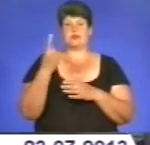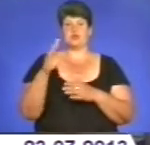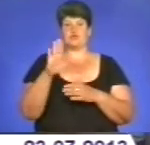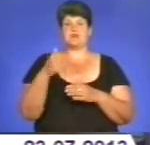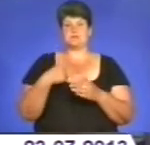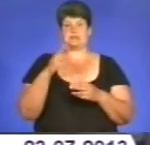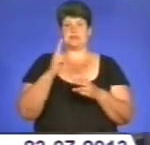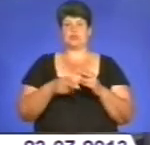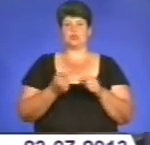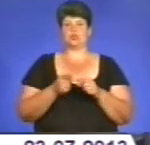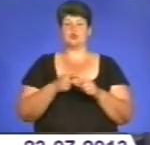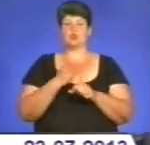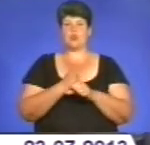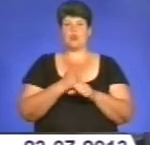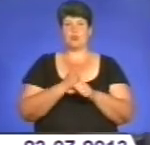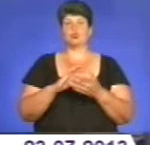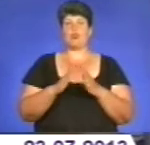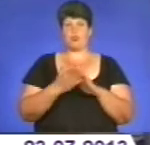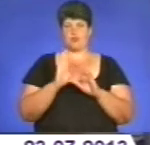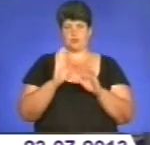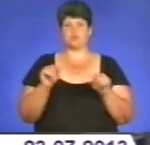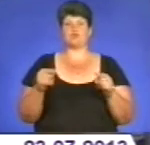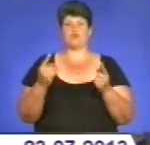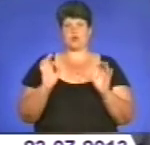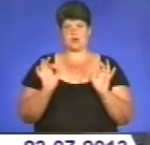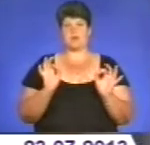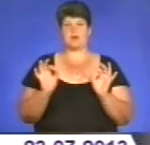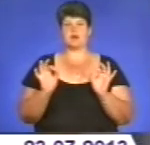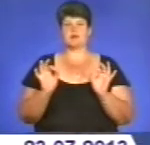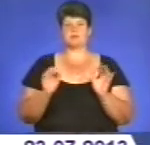закінчимо. Тобто умови для дітей будуть створені, нормальні.